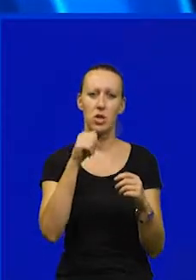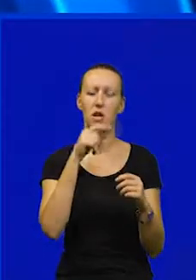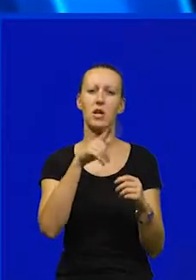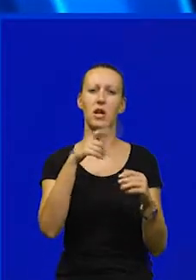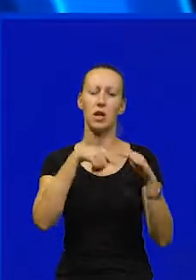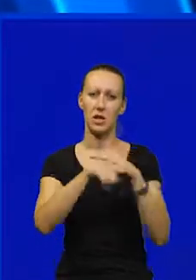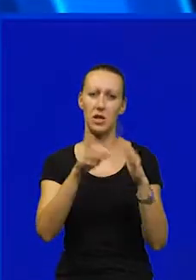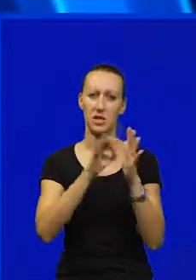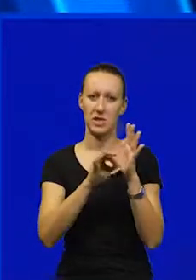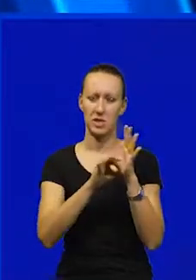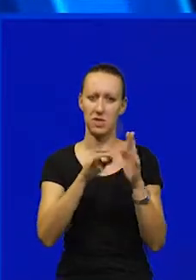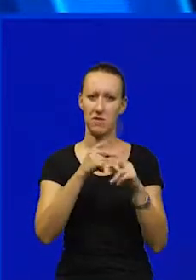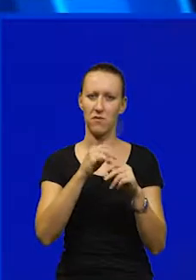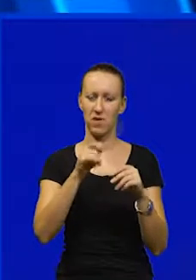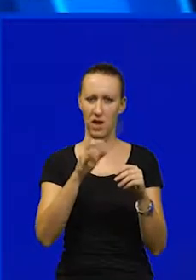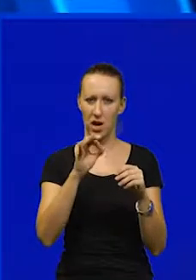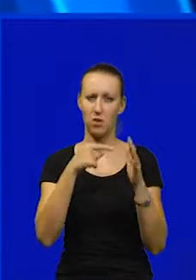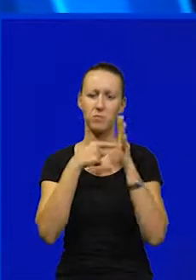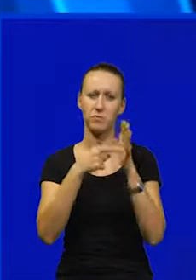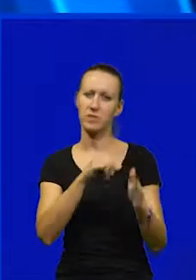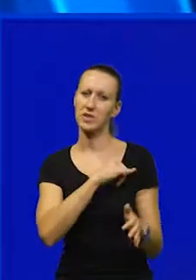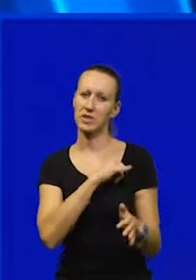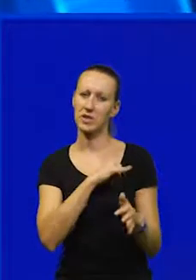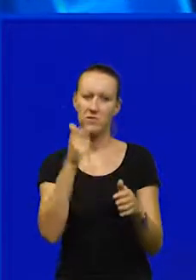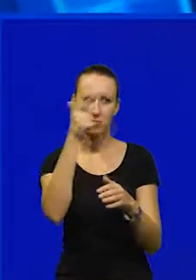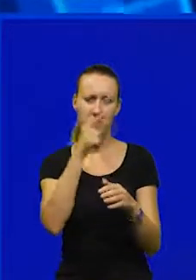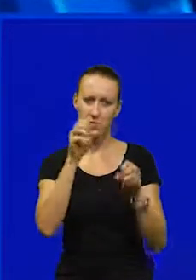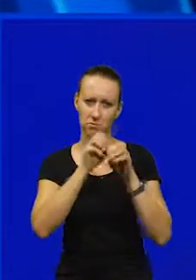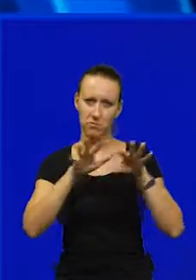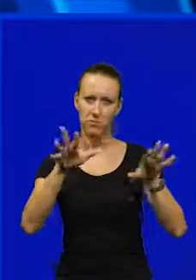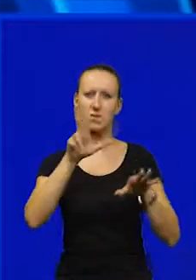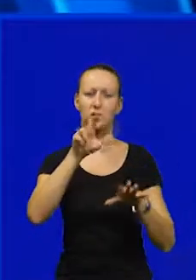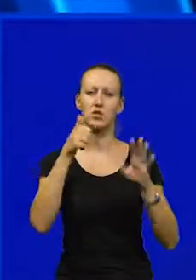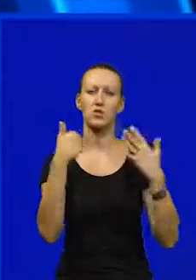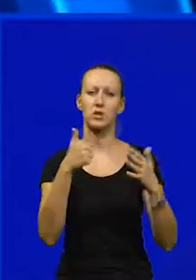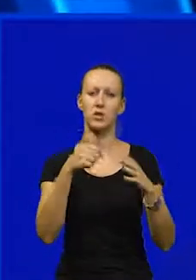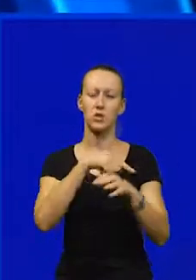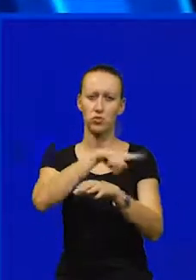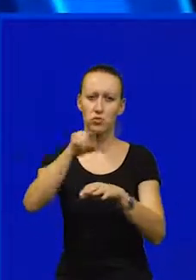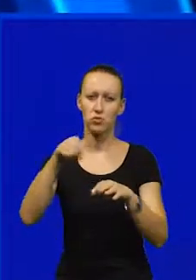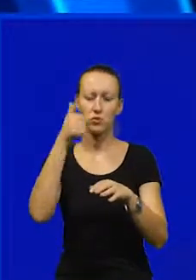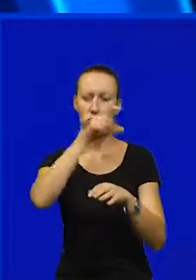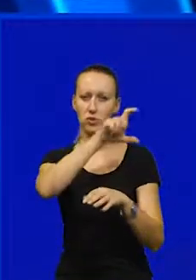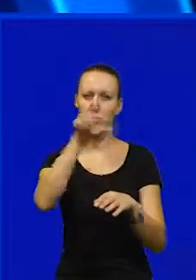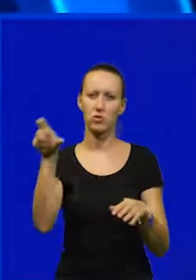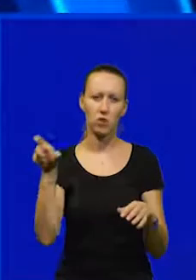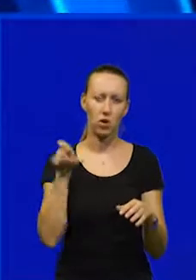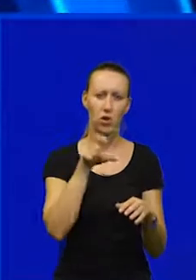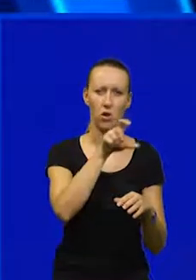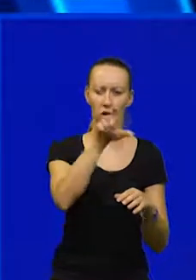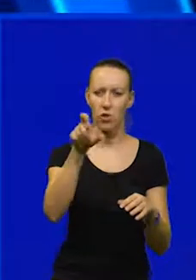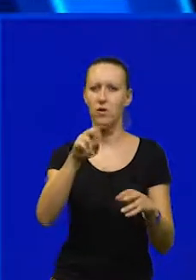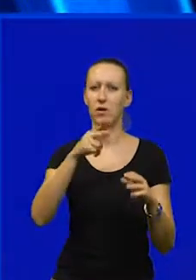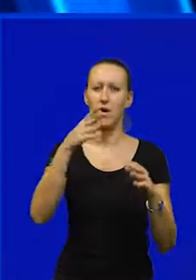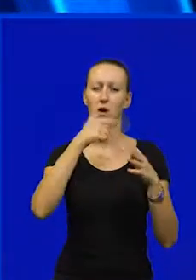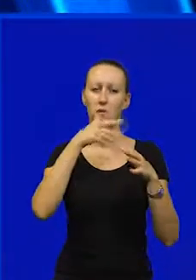samostana crkve Svetog Franje prikazan zanimljiv videomapping 360 stupnjeva koji nosi naziv Immersive u prijevodu